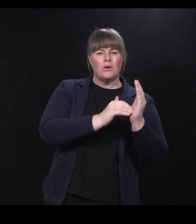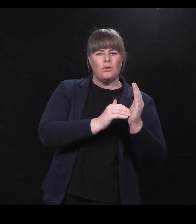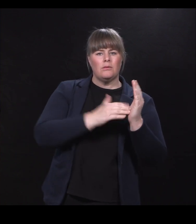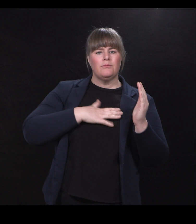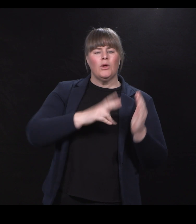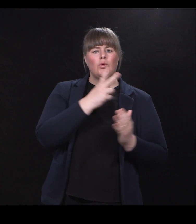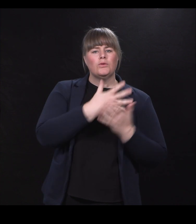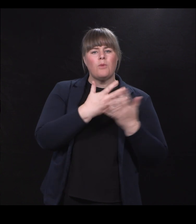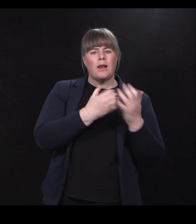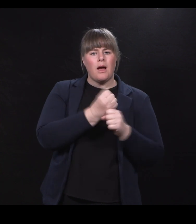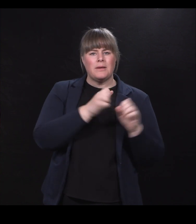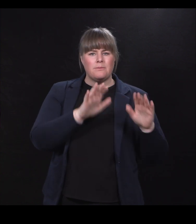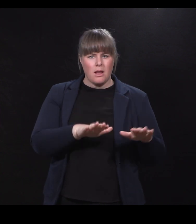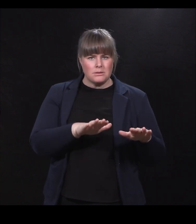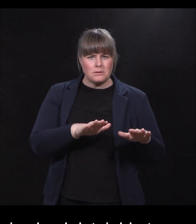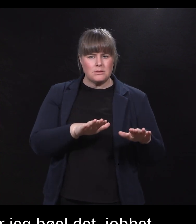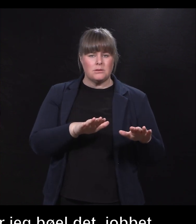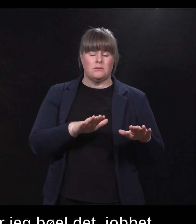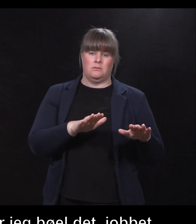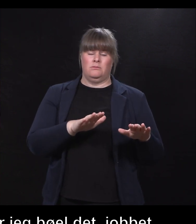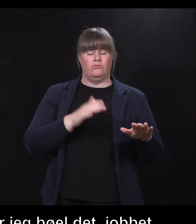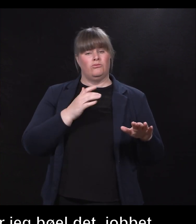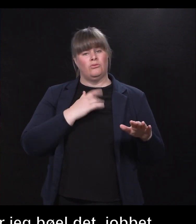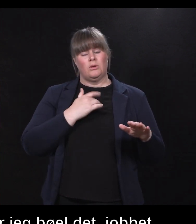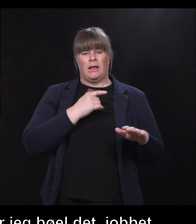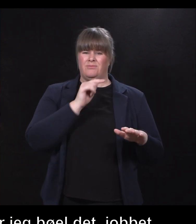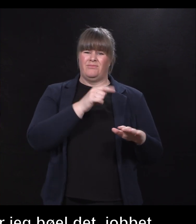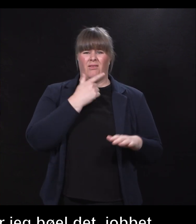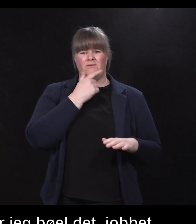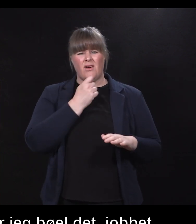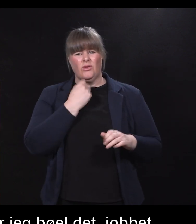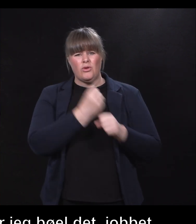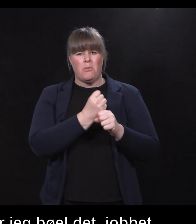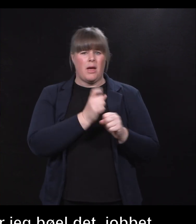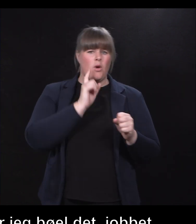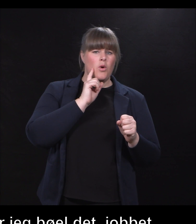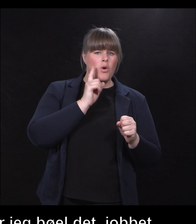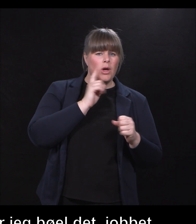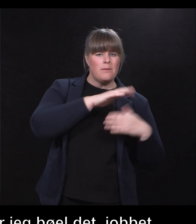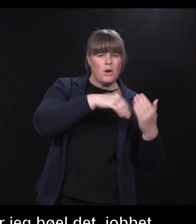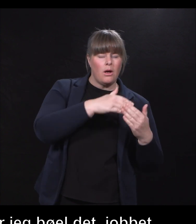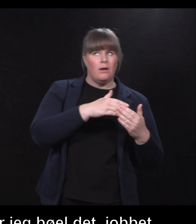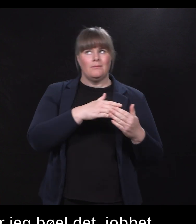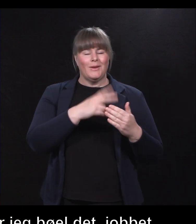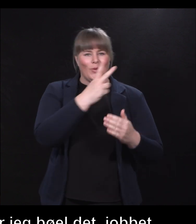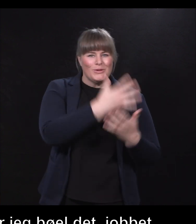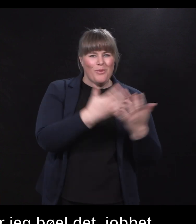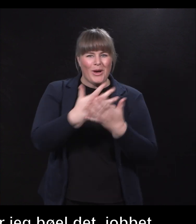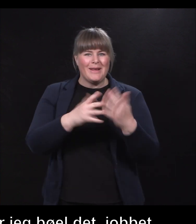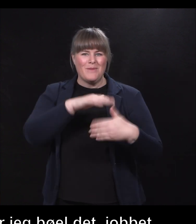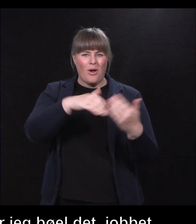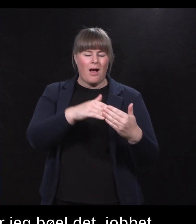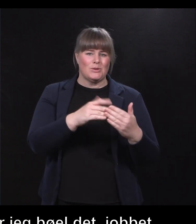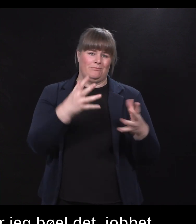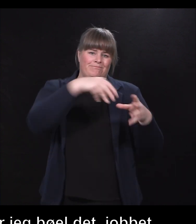arbeidsplass, der jeg var vant til å både jobbe i et hørende miljø, eller tospråklig, både hørende og døve